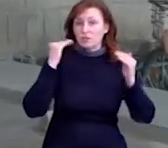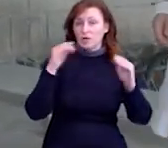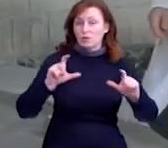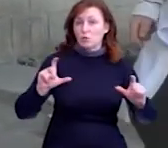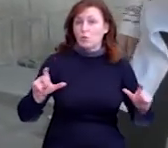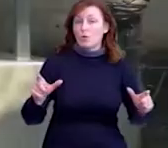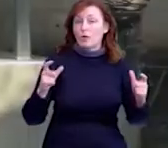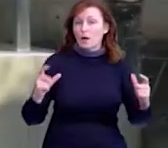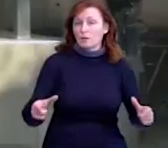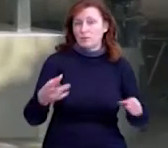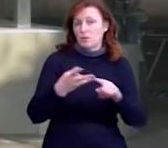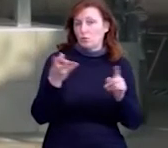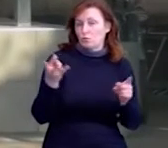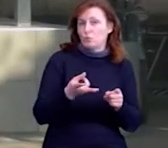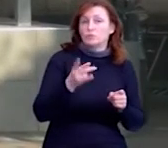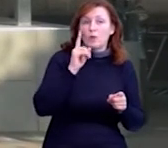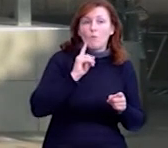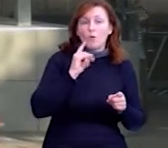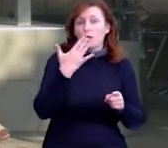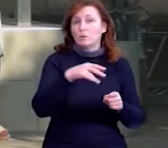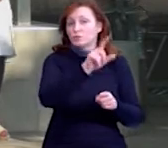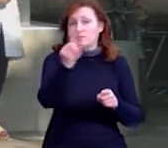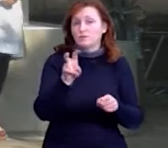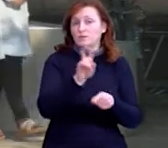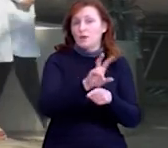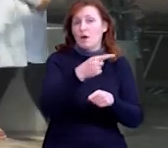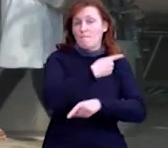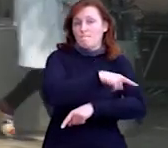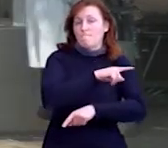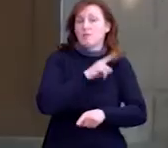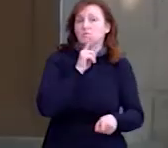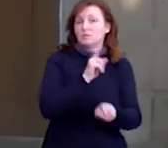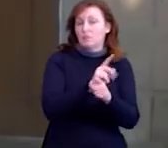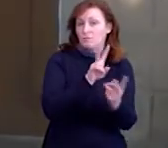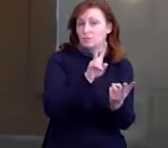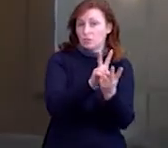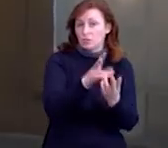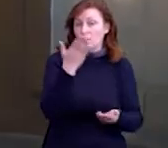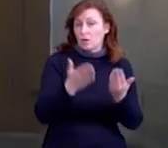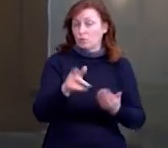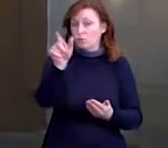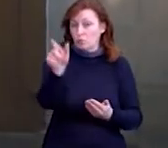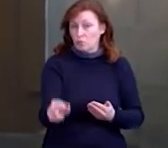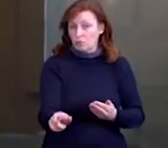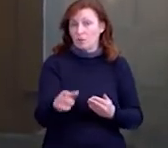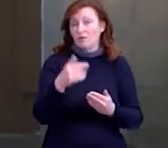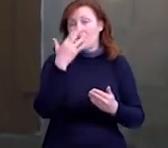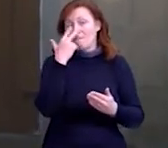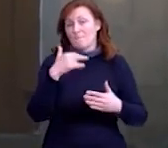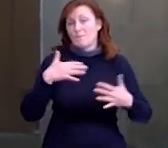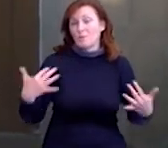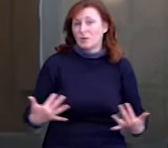вели чіткий алгоритм дій. Ще на порозі усіх відвідувачів зустрічає медсестра. Якщо людина із простудними